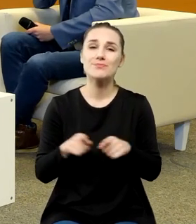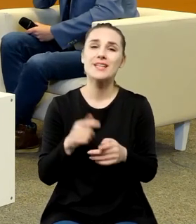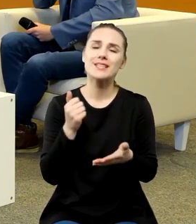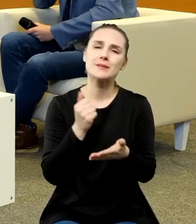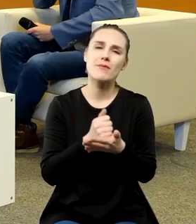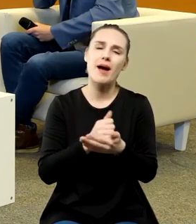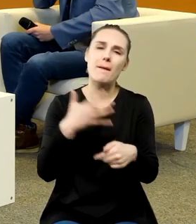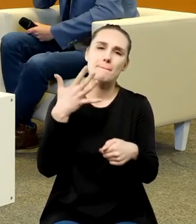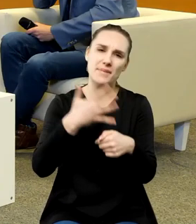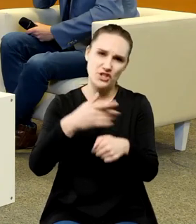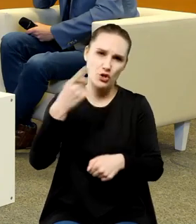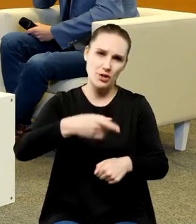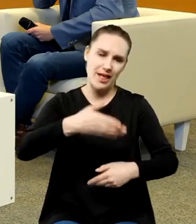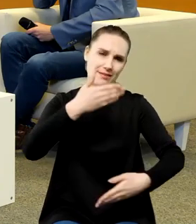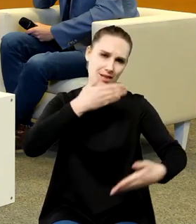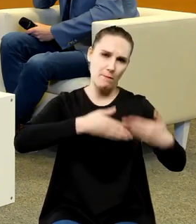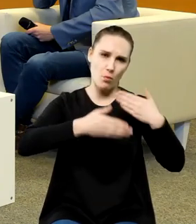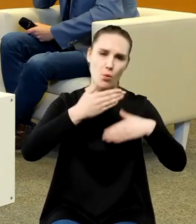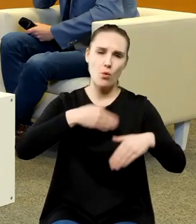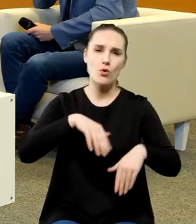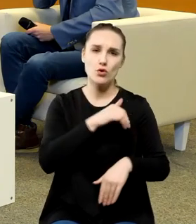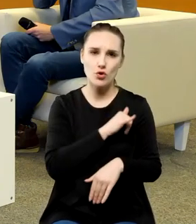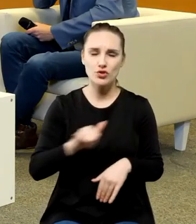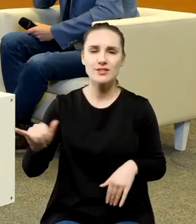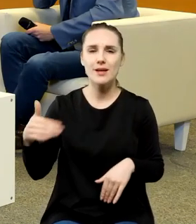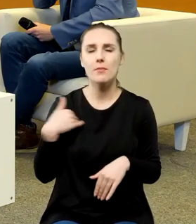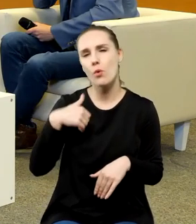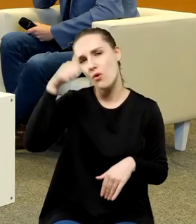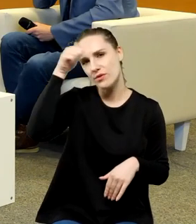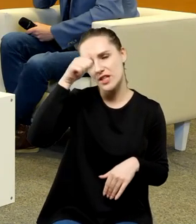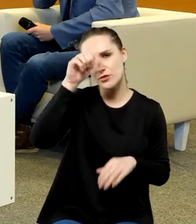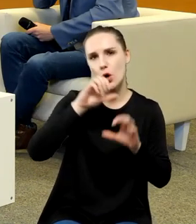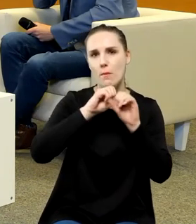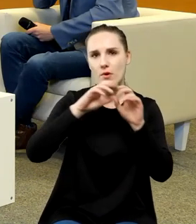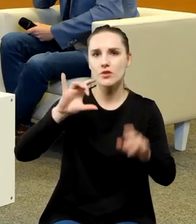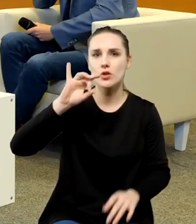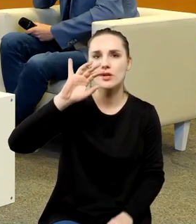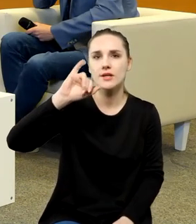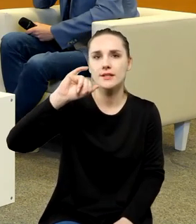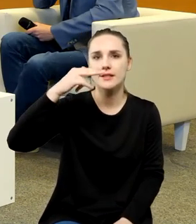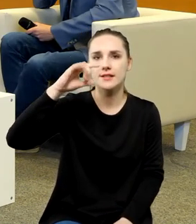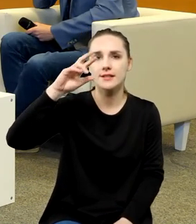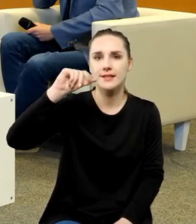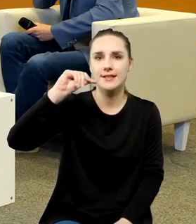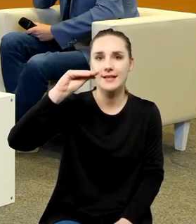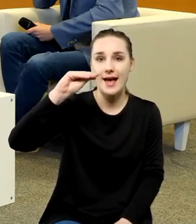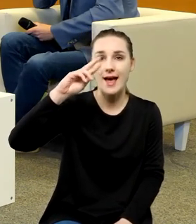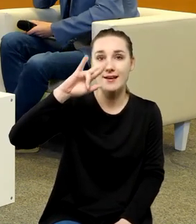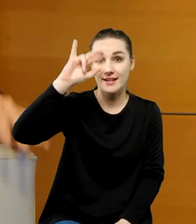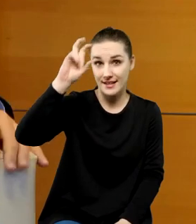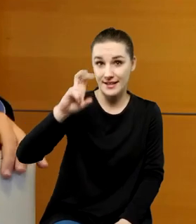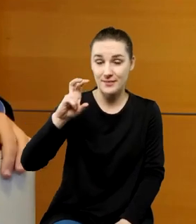lat to skoro już padło nazwisko profesora Gingericza to znaczy nie wiem czy ktoś kto nas ogląda